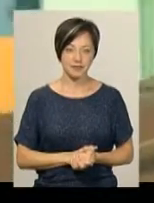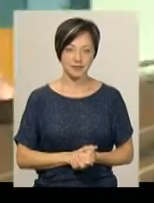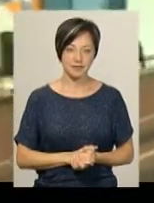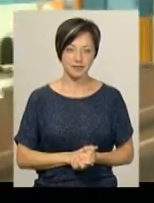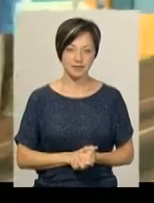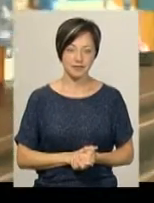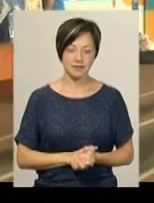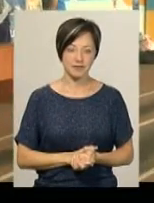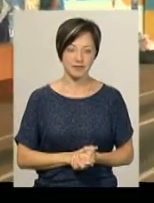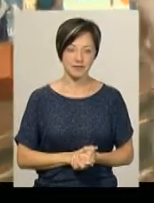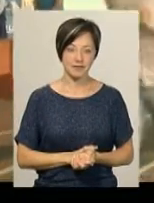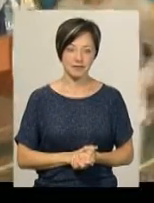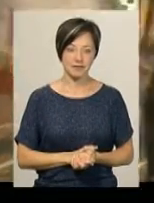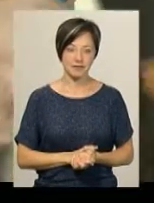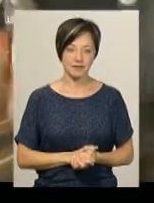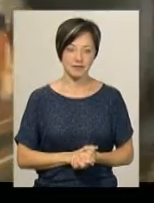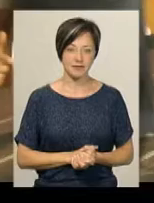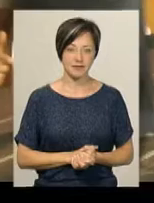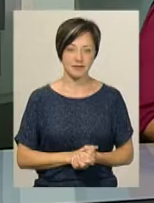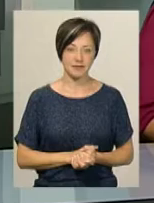Віктор Кривий. Новини Поділля. Центр.